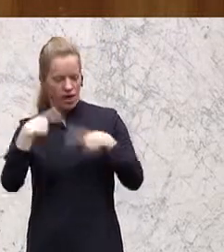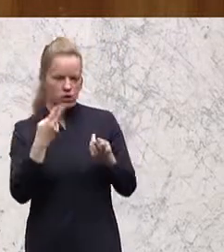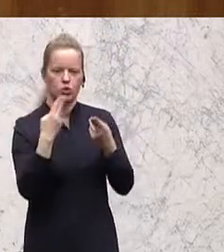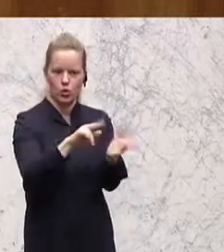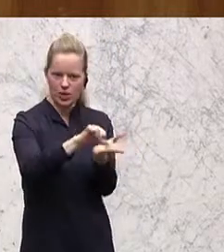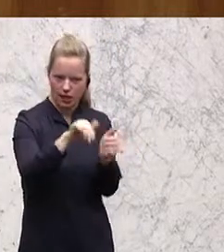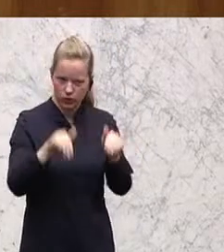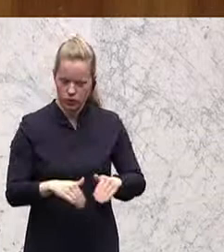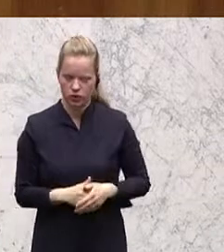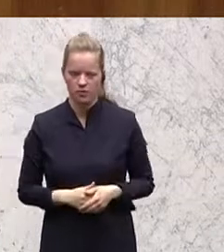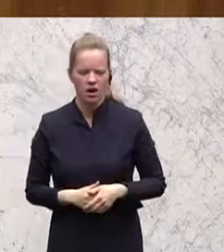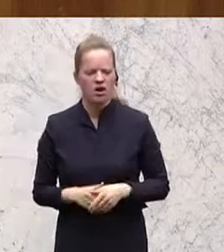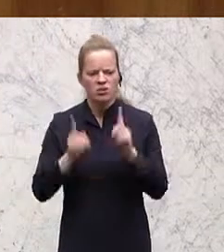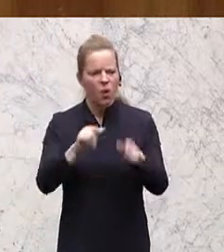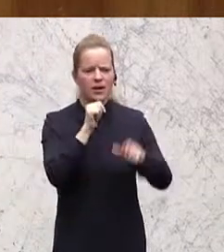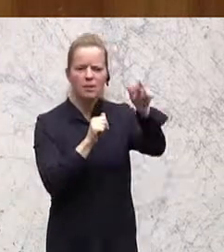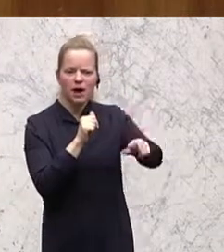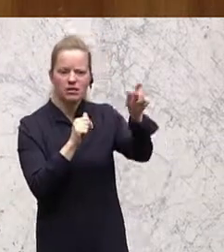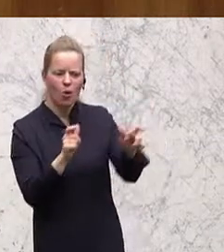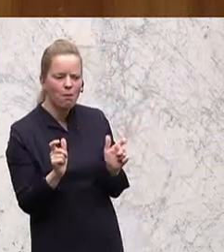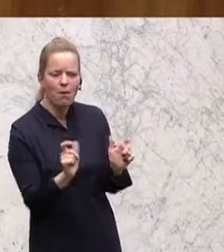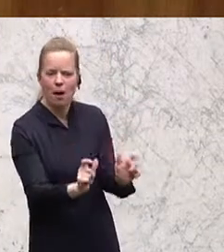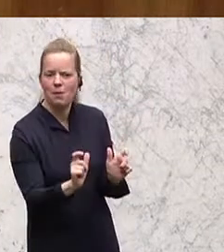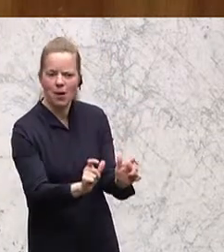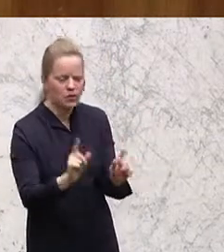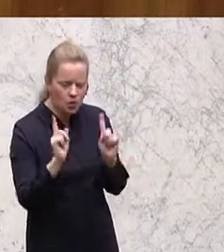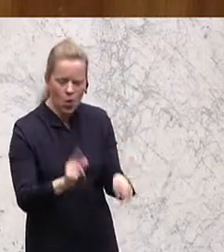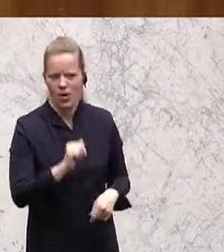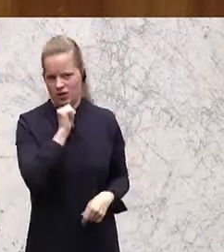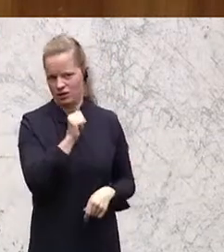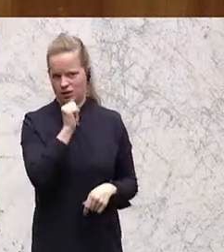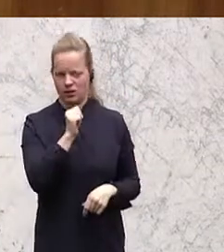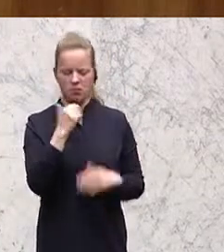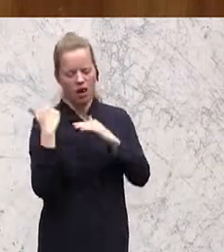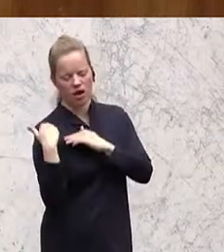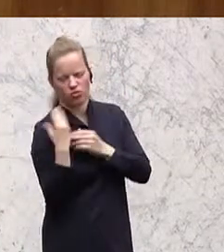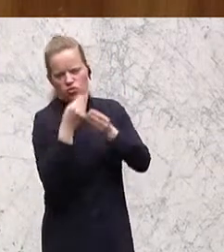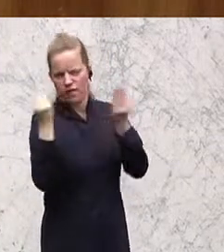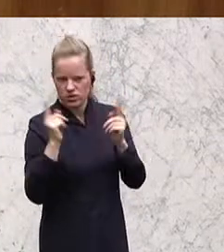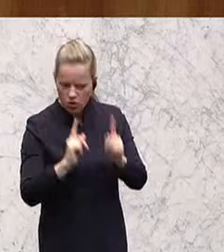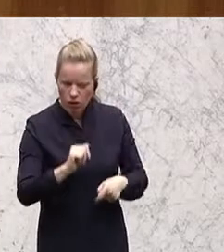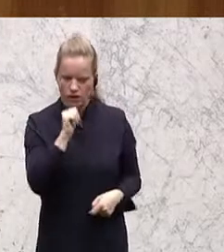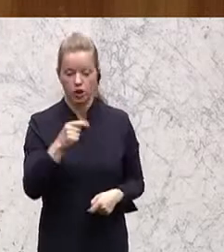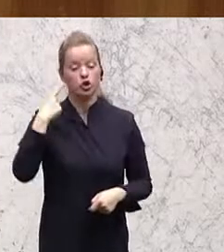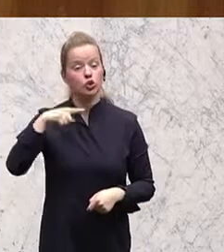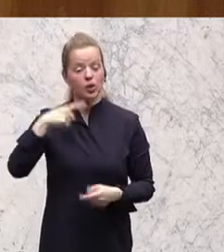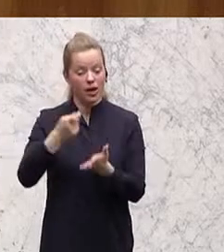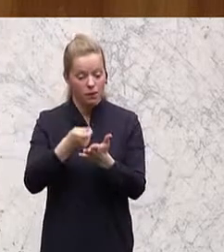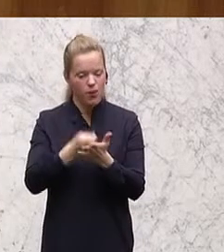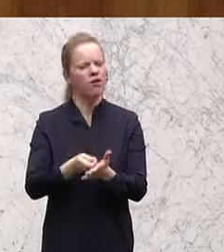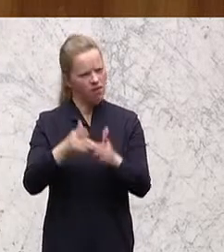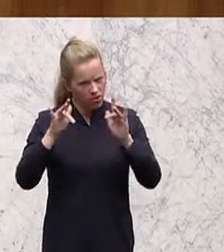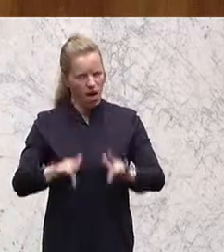Es soll niemandem Studieren gehindert werden, niemand soll das als unmögliche Belastung empfinden. Unserer Meinung nach sind Studiengebühren auch gerecht und fair.